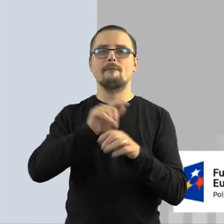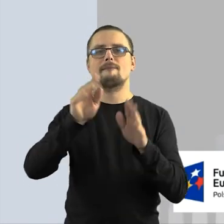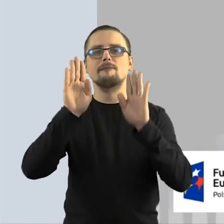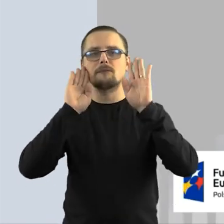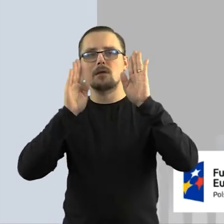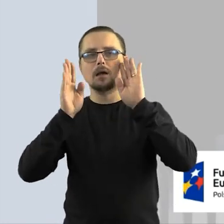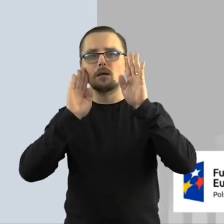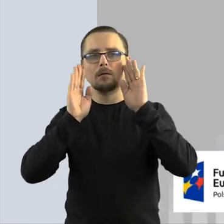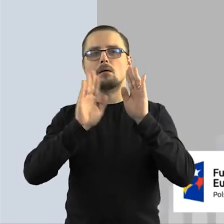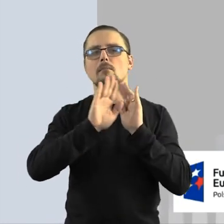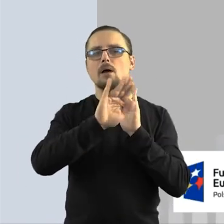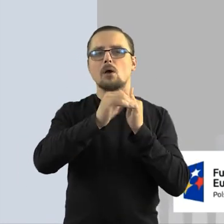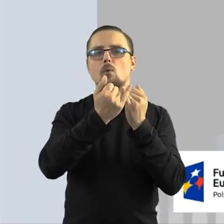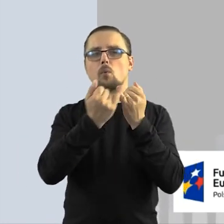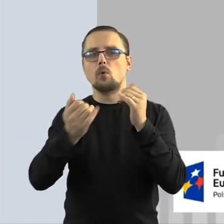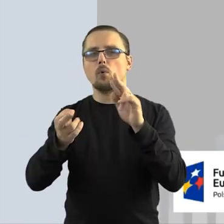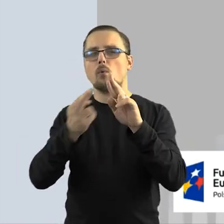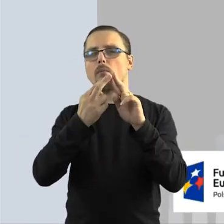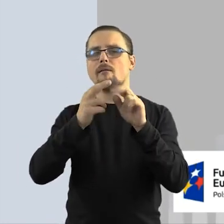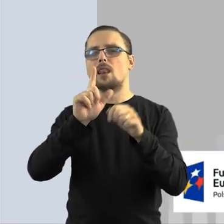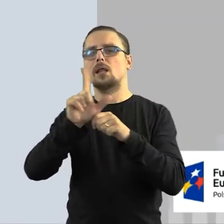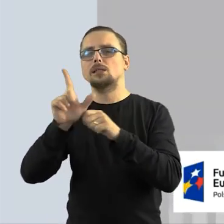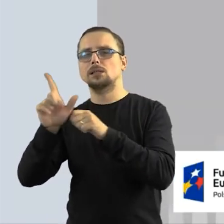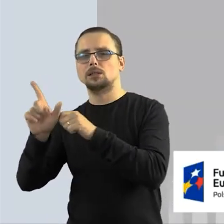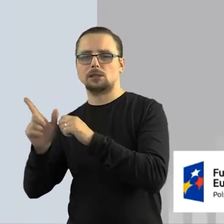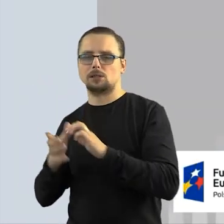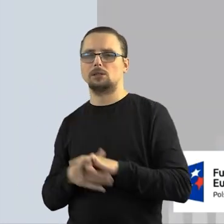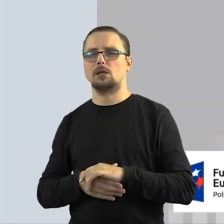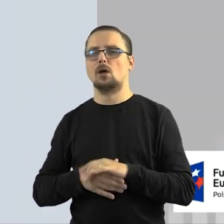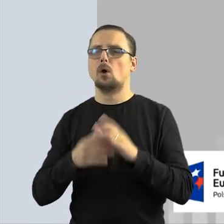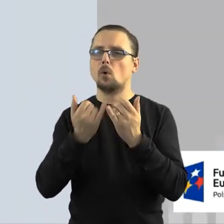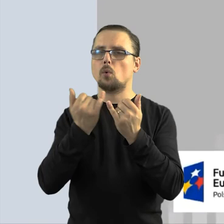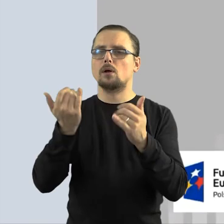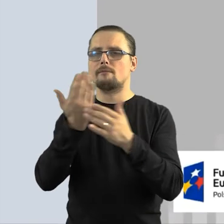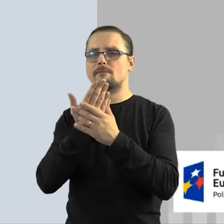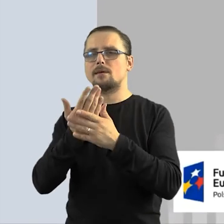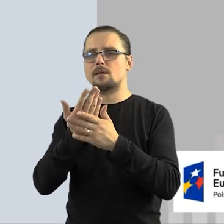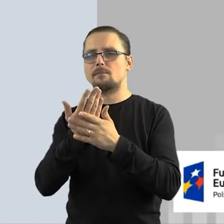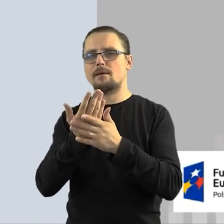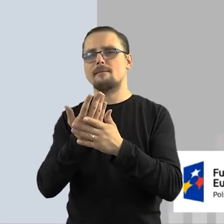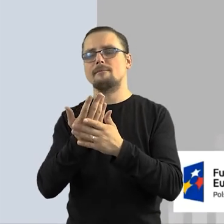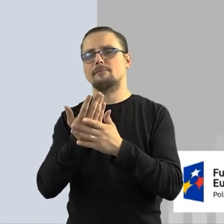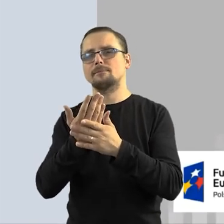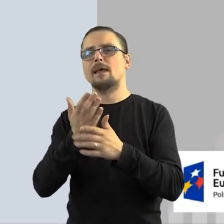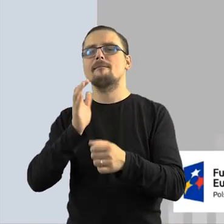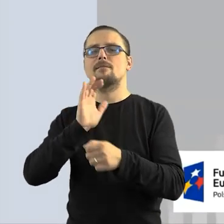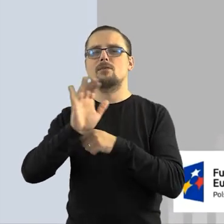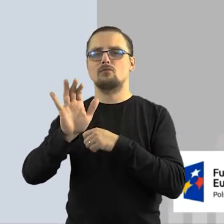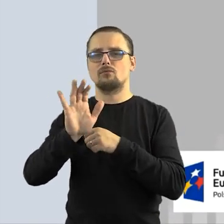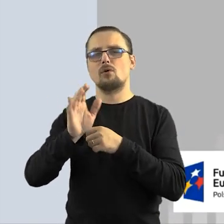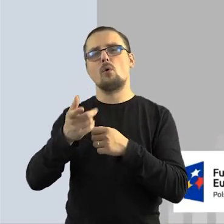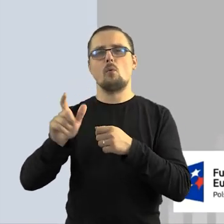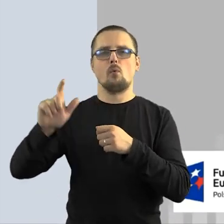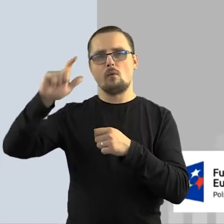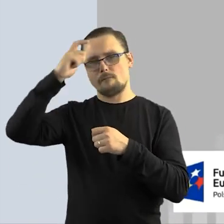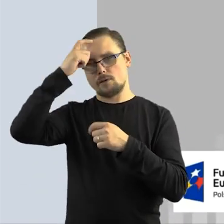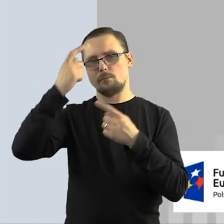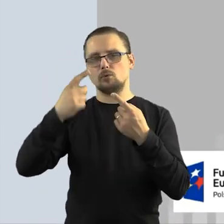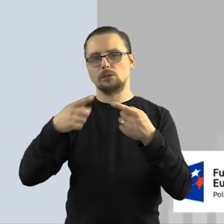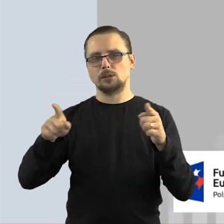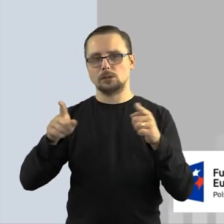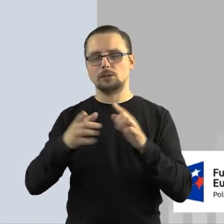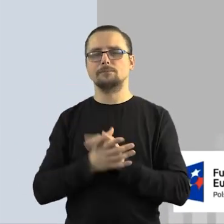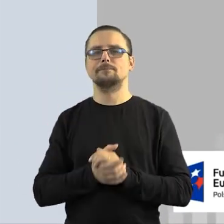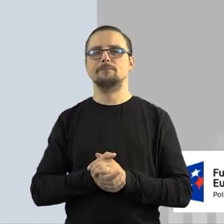YouTube i Facebook też mają wpisane różnego rodzaju umowy licencyjne z różnego rodzaju wytwórniami,